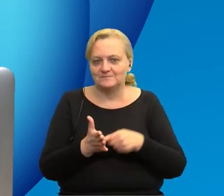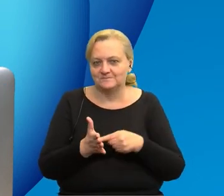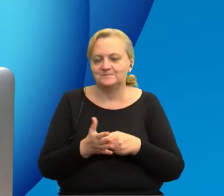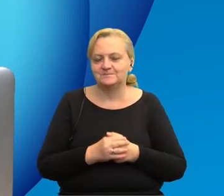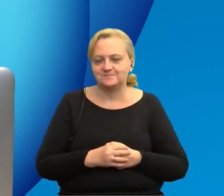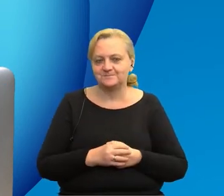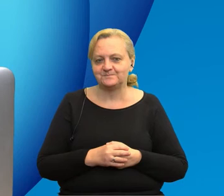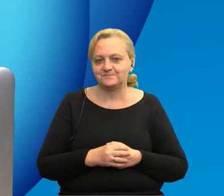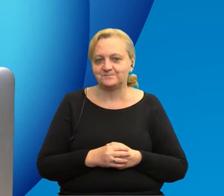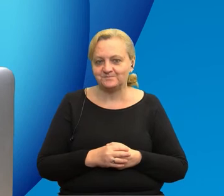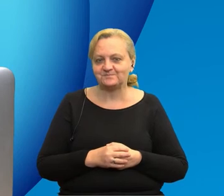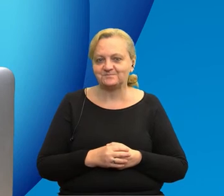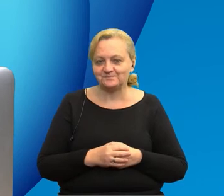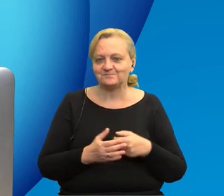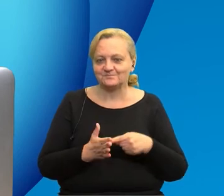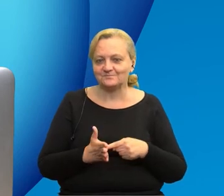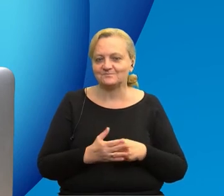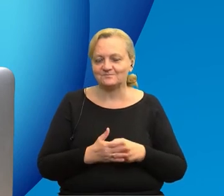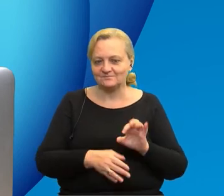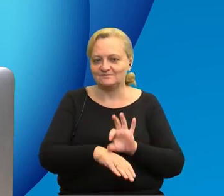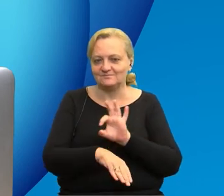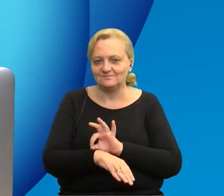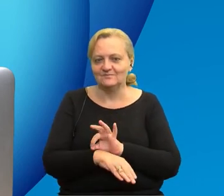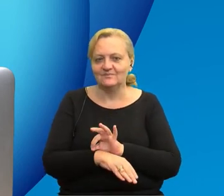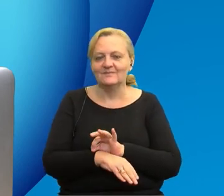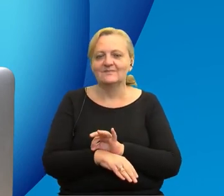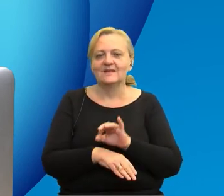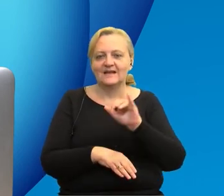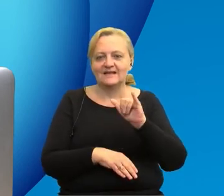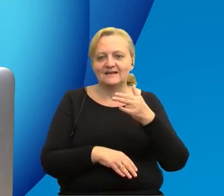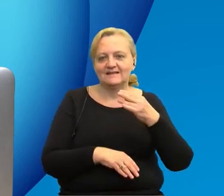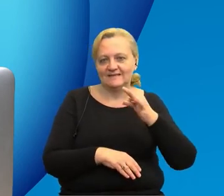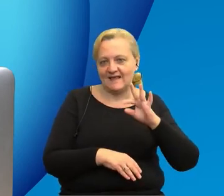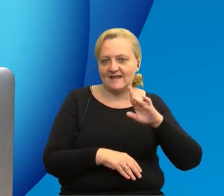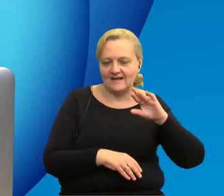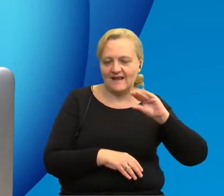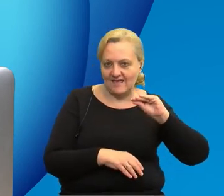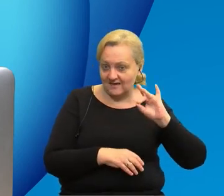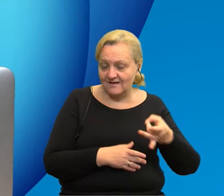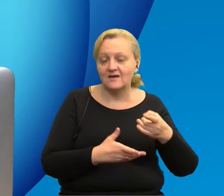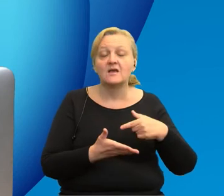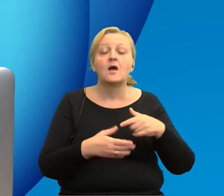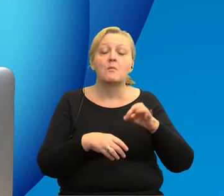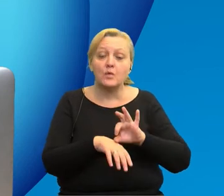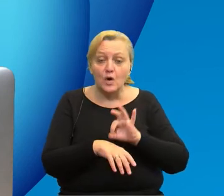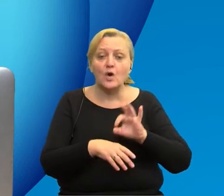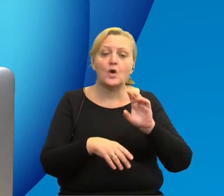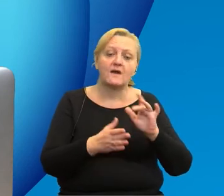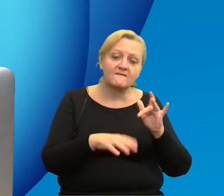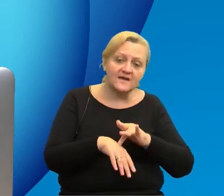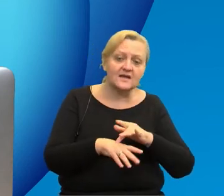korzystają z tych projektów interregowych, z ich efektów, z ich produktów, ich rezultatów.